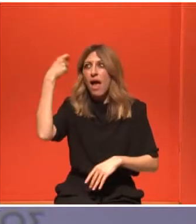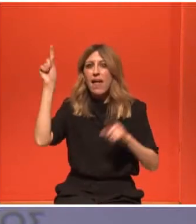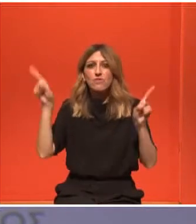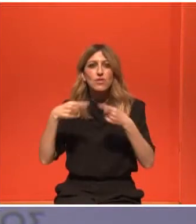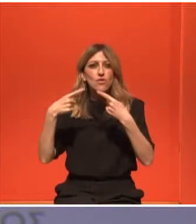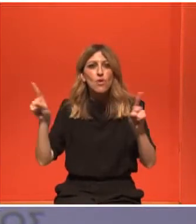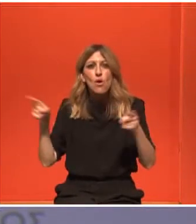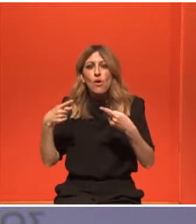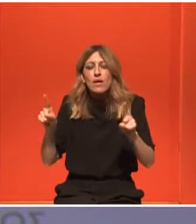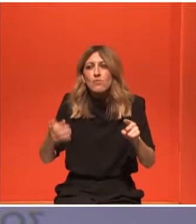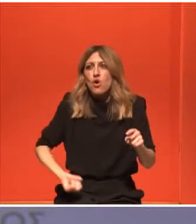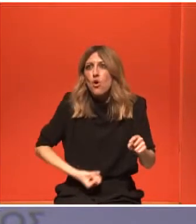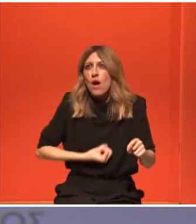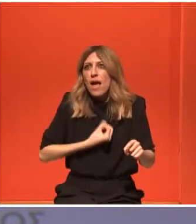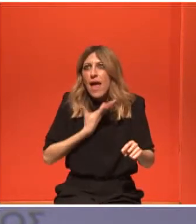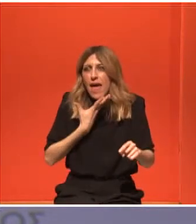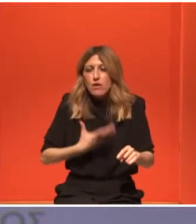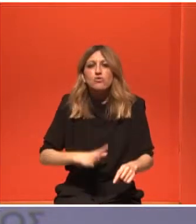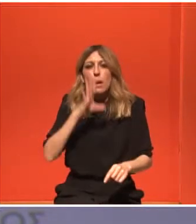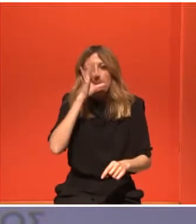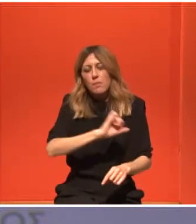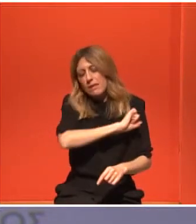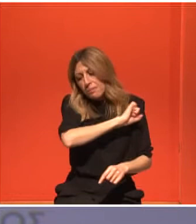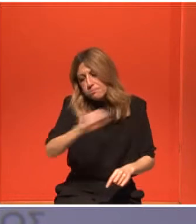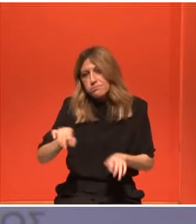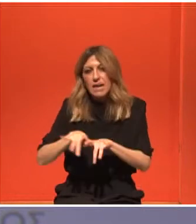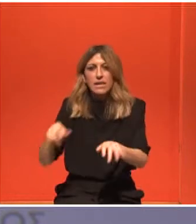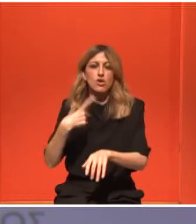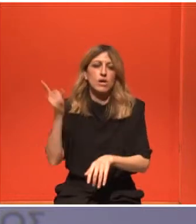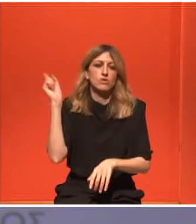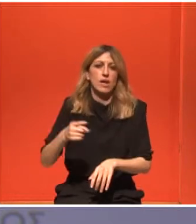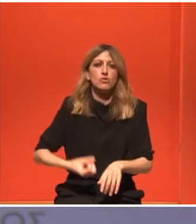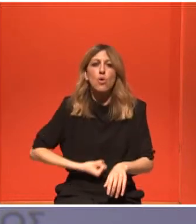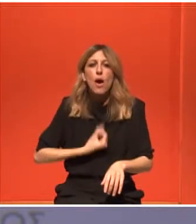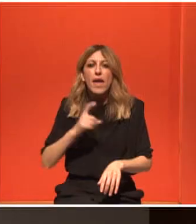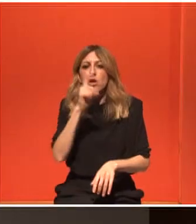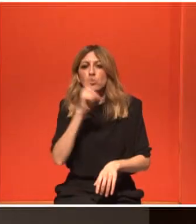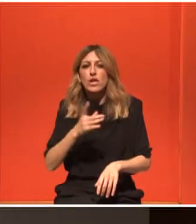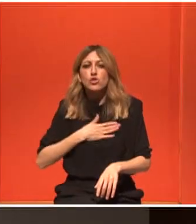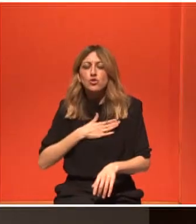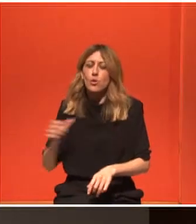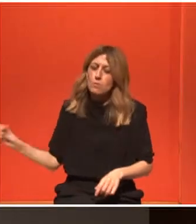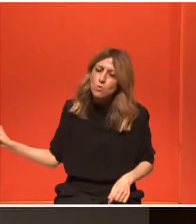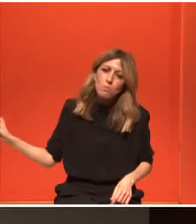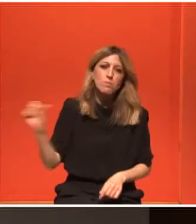κέρδισα ολοκληρωτικά τον καρκίνο. Δηλαδή, θεωρώ ότι ήταν η μεγαλύτερη μου νέικη. Μπράβο, Τζοτζίνα.